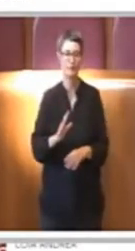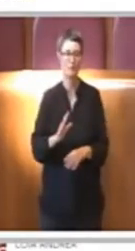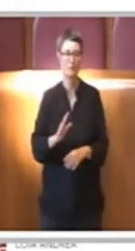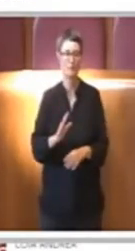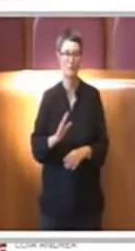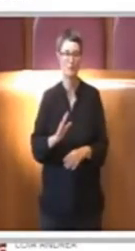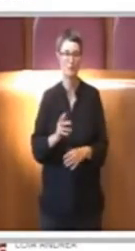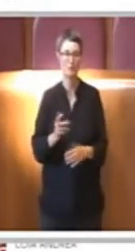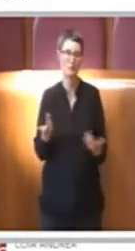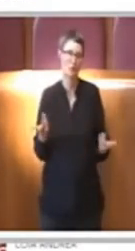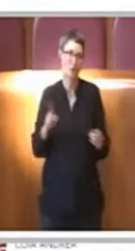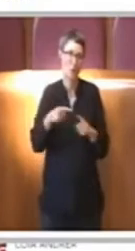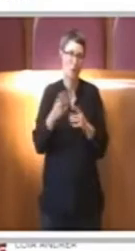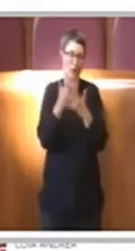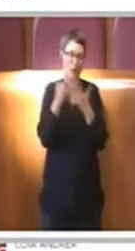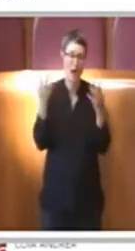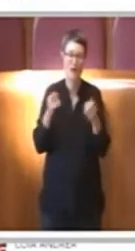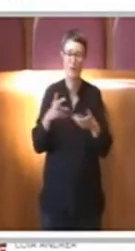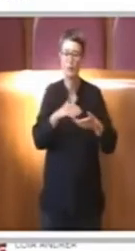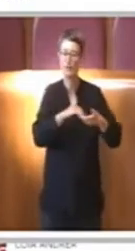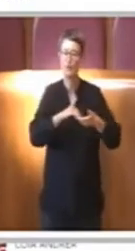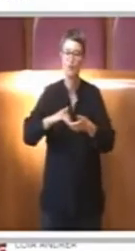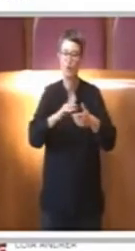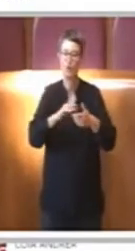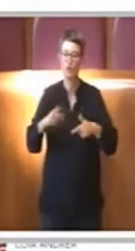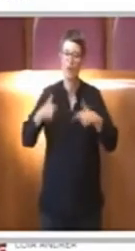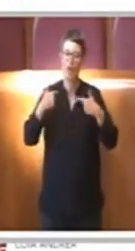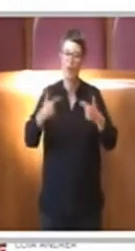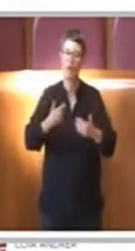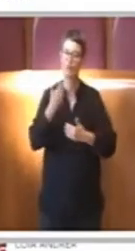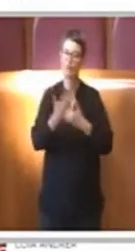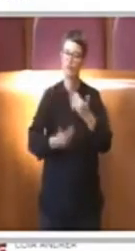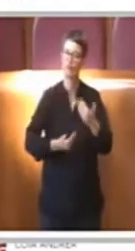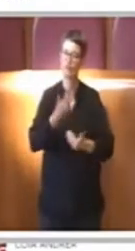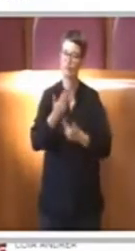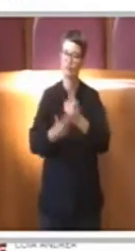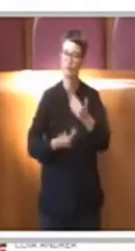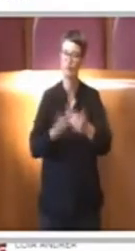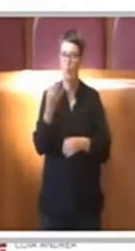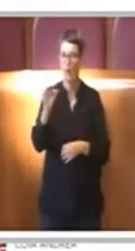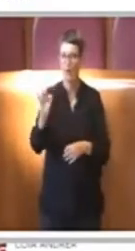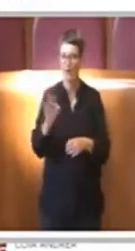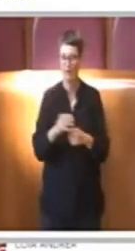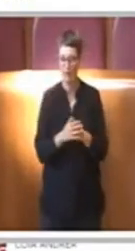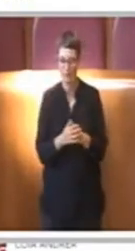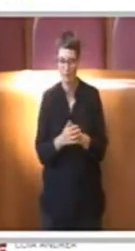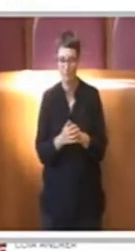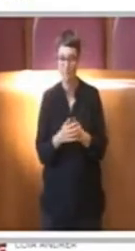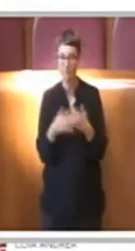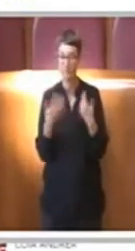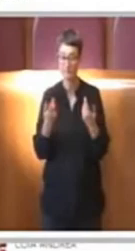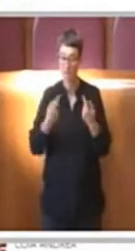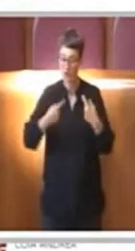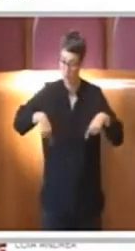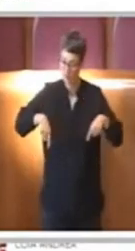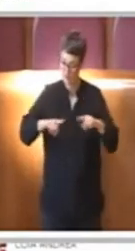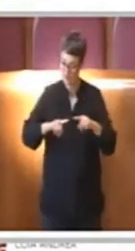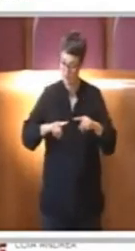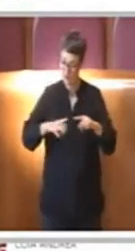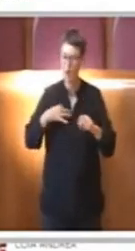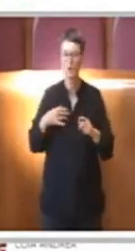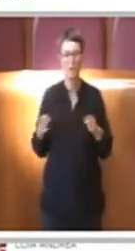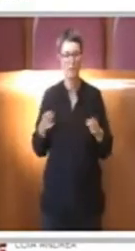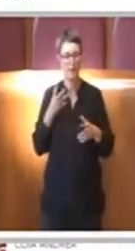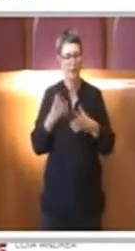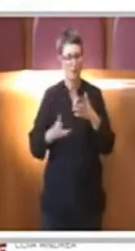sviluppo sociale qualificato. Per questo la Commissione che durante questo periodo di crisi ha